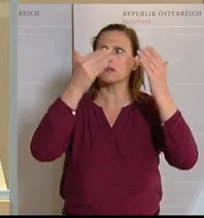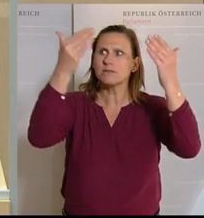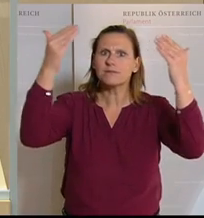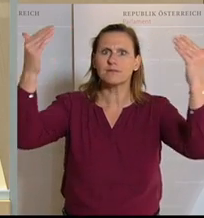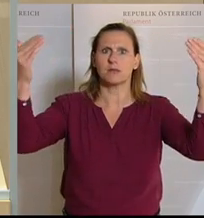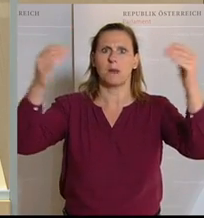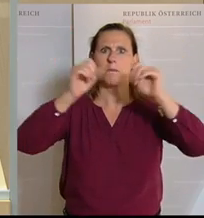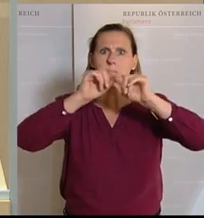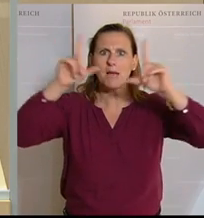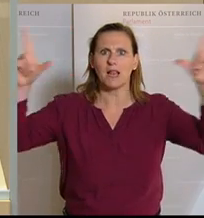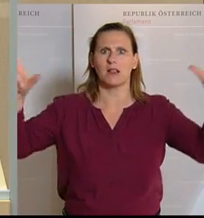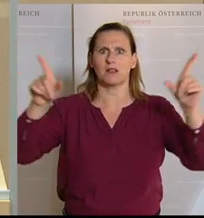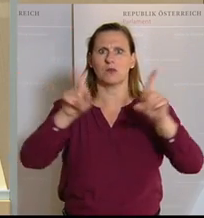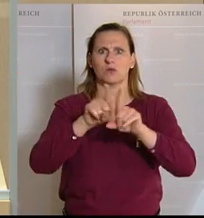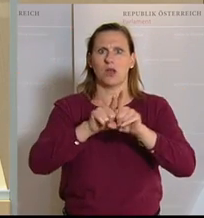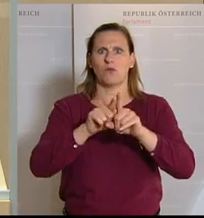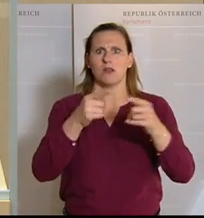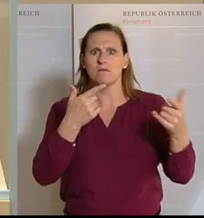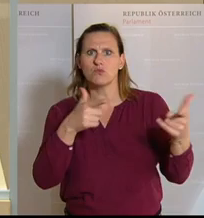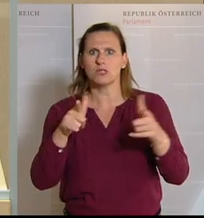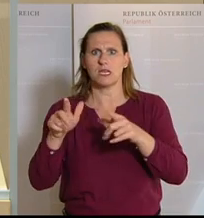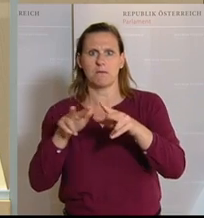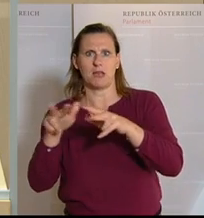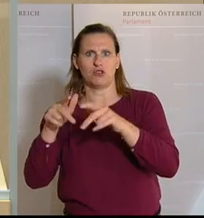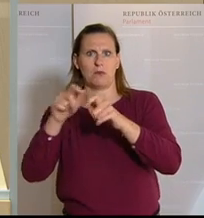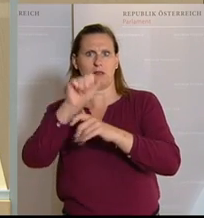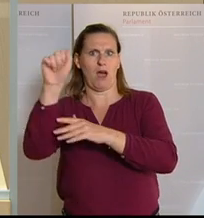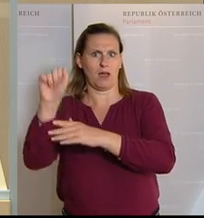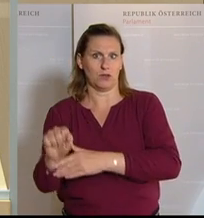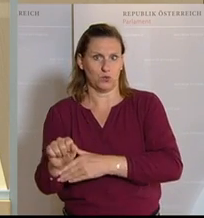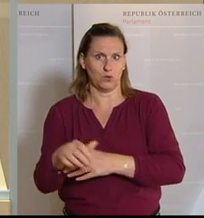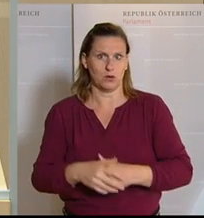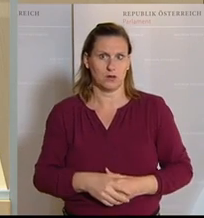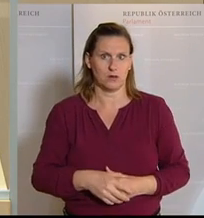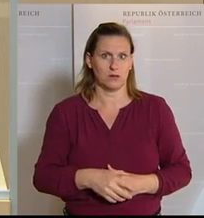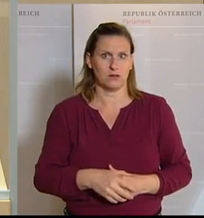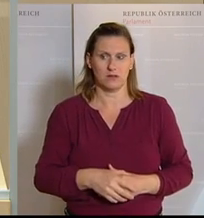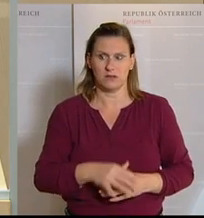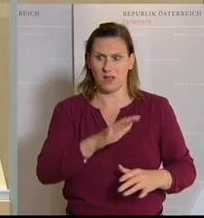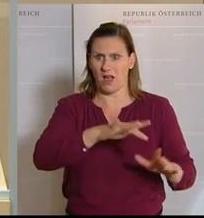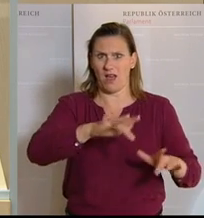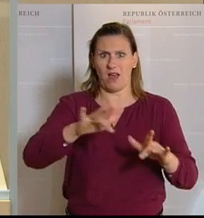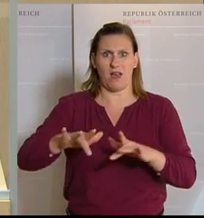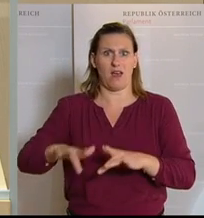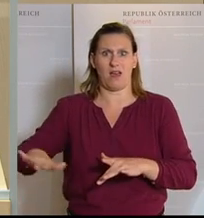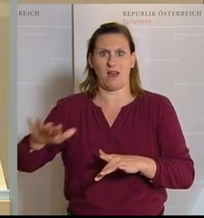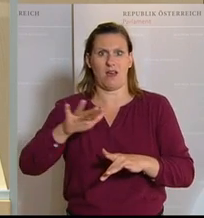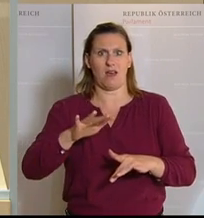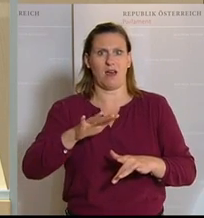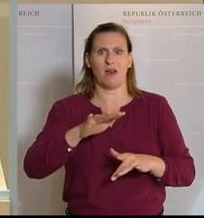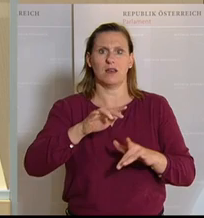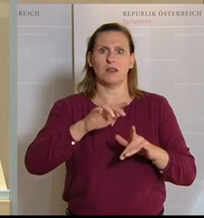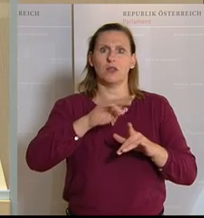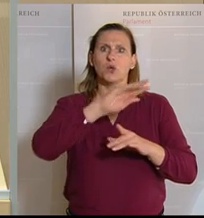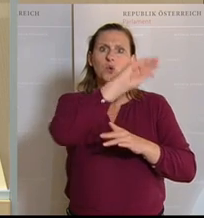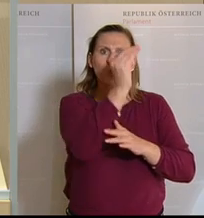Kulturvermittlung bis zur Musikmanagementagentur. Auch wenn es nicht für alle Genres und Bereiche gilt, Kunst und Kultur